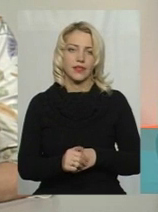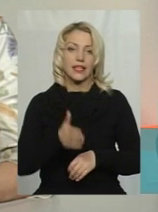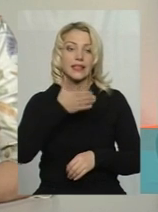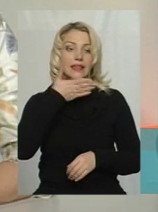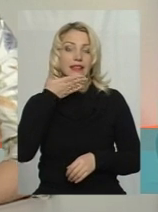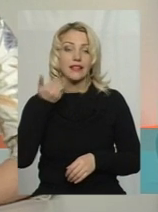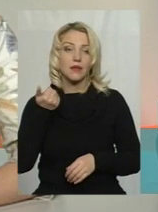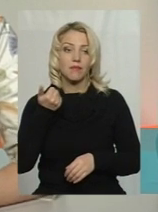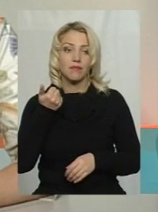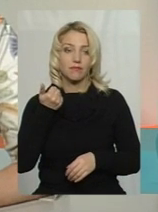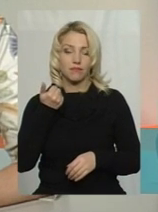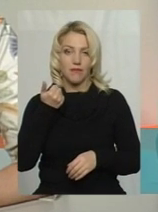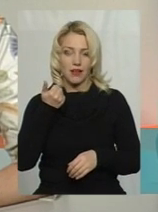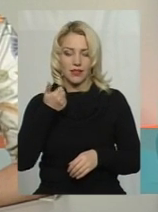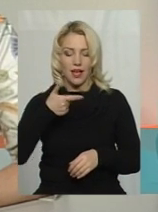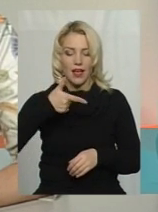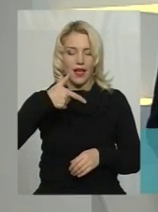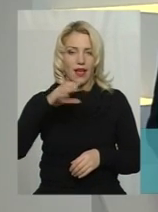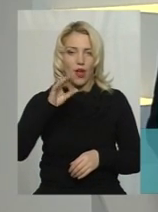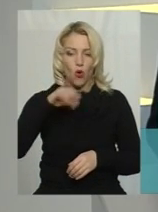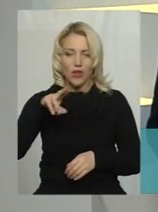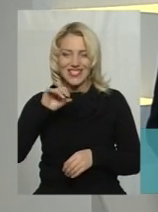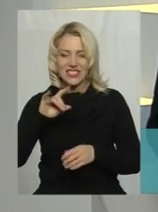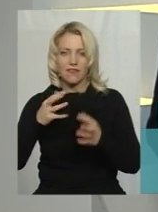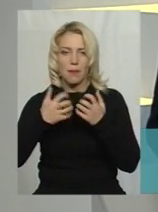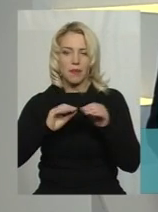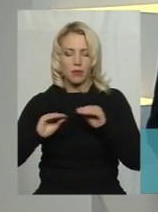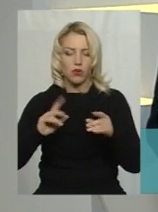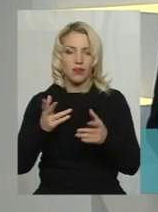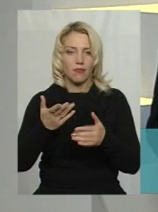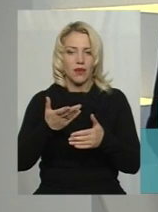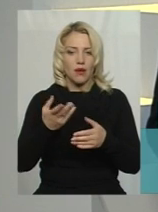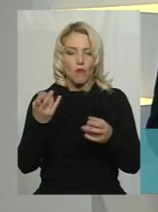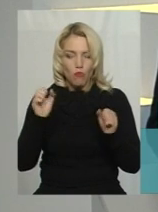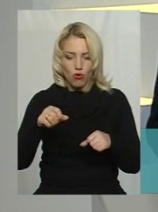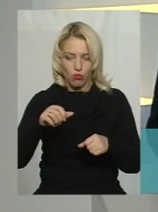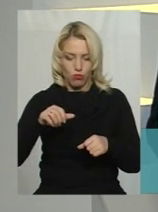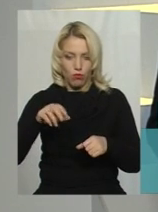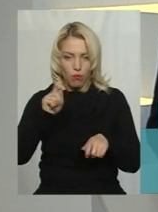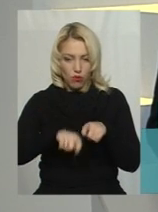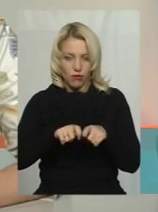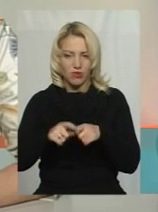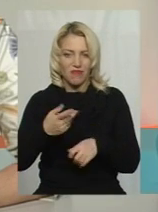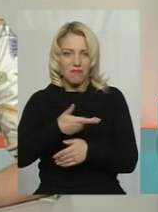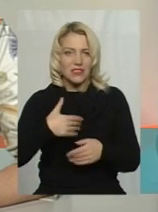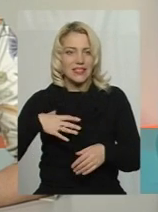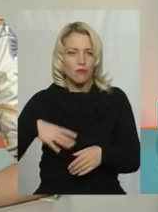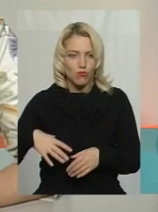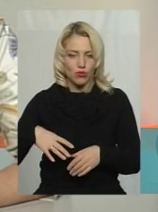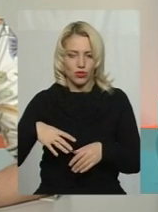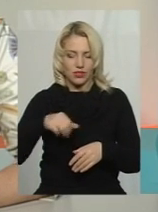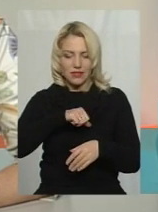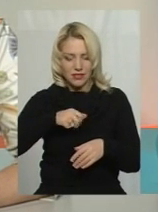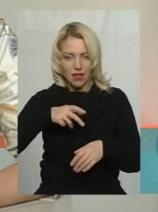мають далі геодезичних приборів, якими можна перевірити. То ми вже змушені самі робити геодезичну